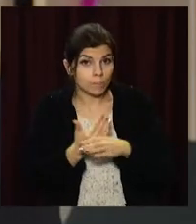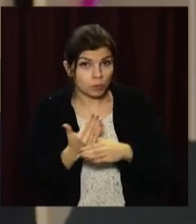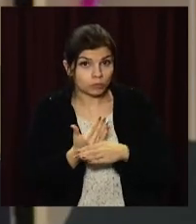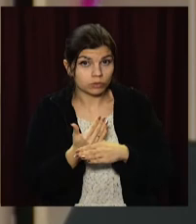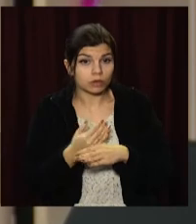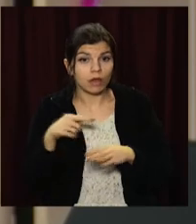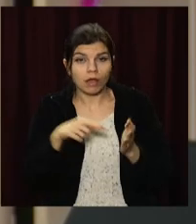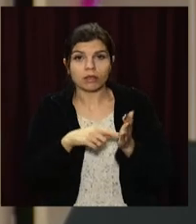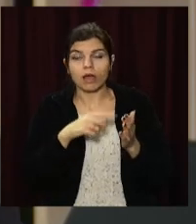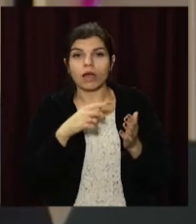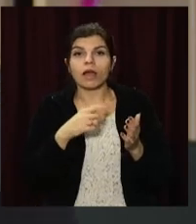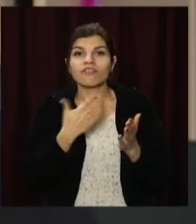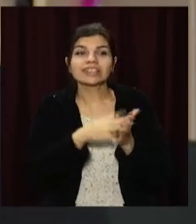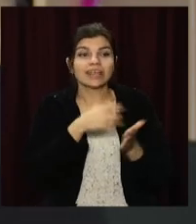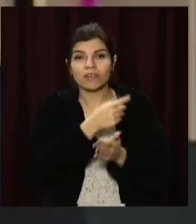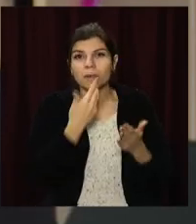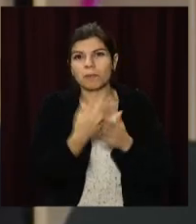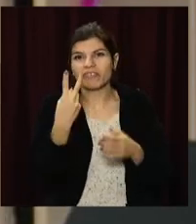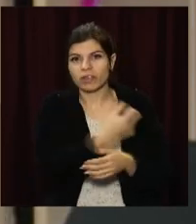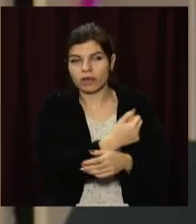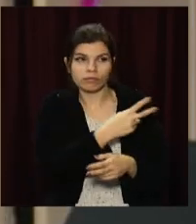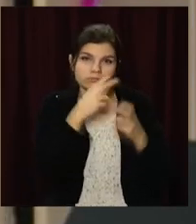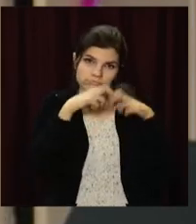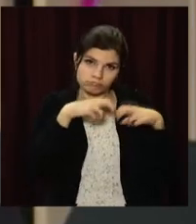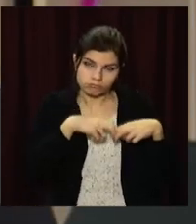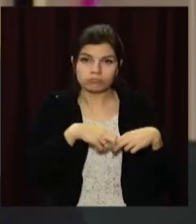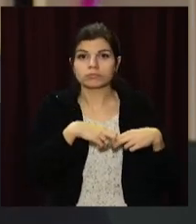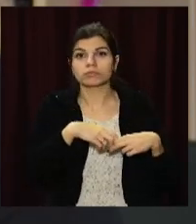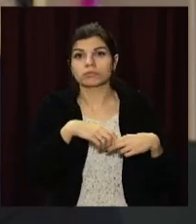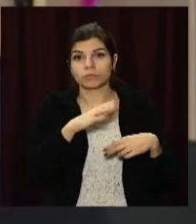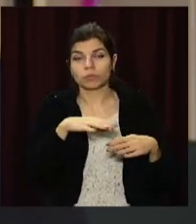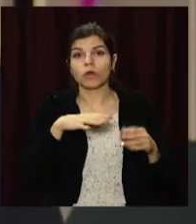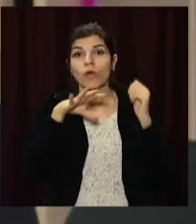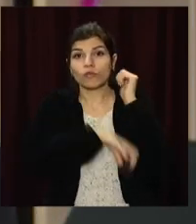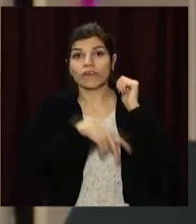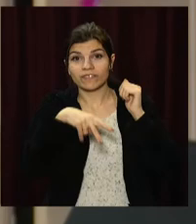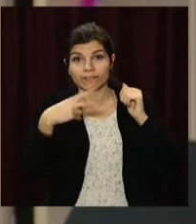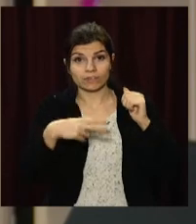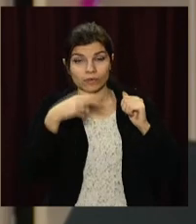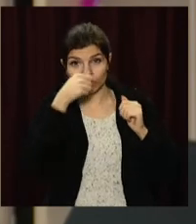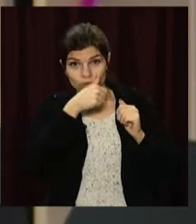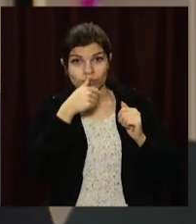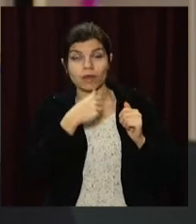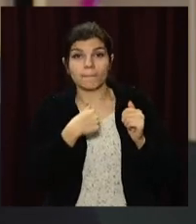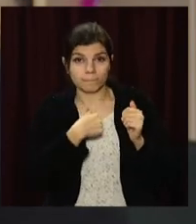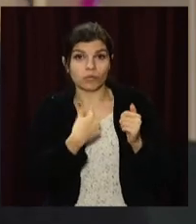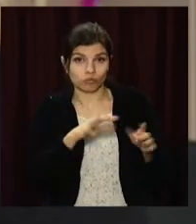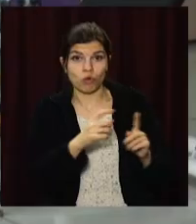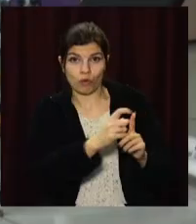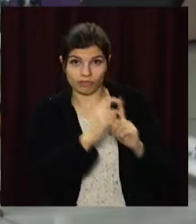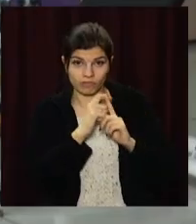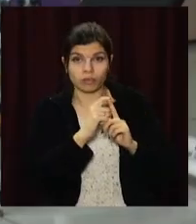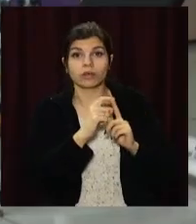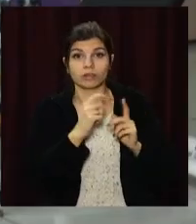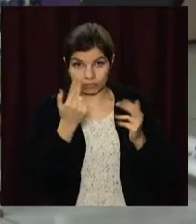Вона розглядалася, моя заявка, близько двох тиждень. І в кінці 2020 року мені прийшли виплати.